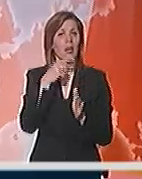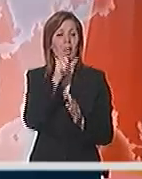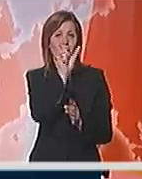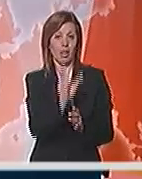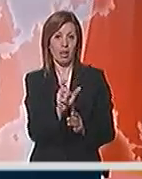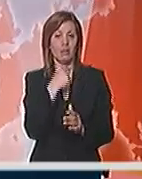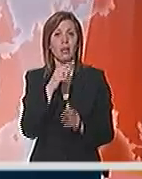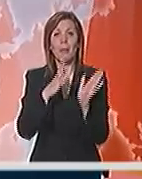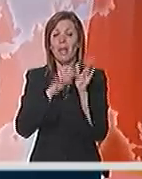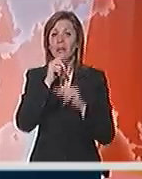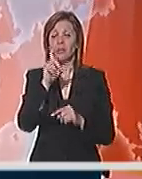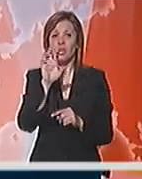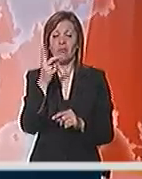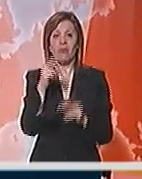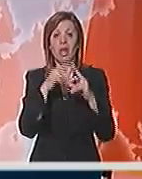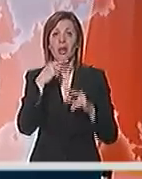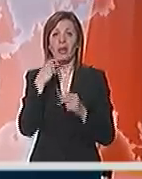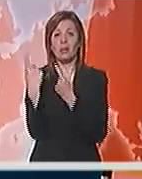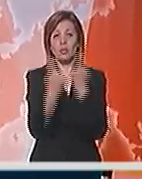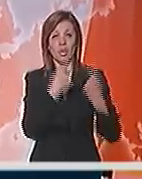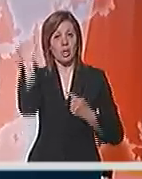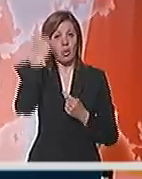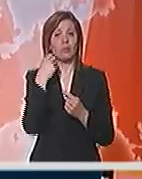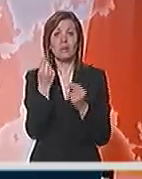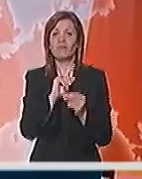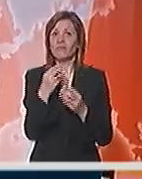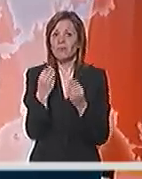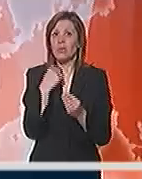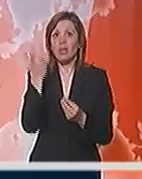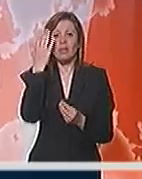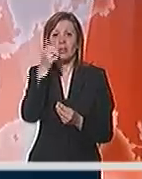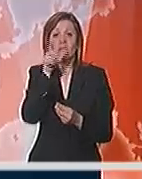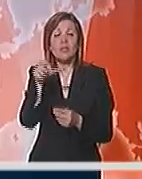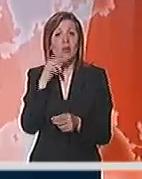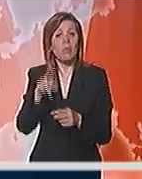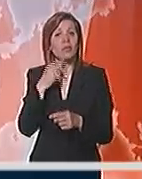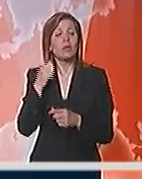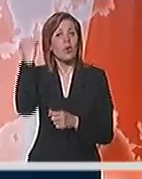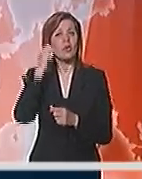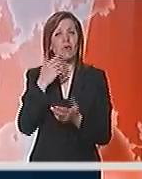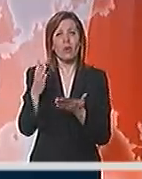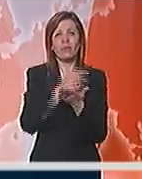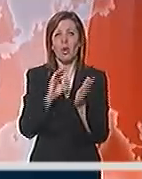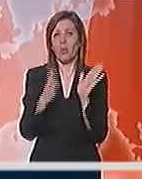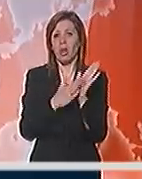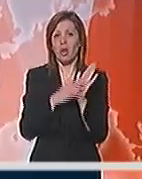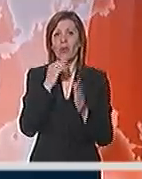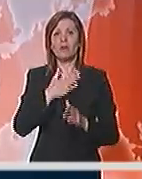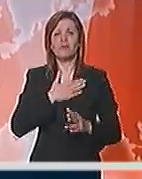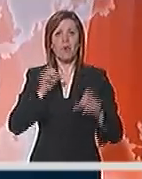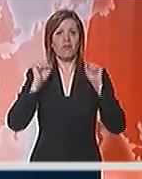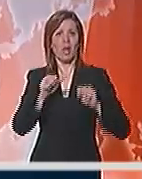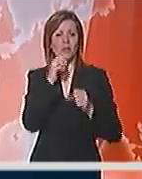je ona. Matićeva je rekla da je situacija na Kosovu relativno nedefinisana i da kosovska strana koristi svaku priliku da svoju